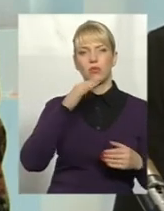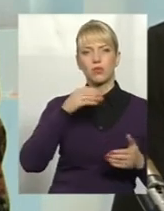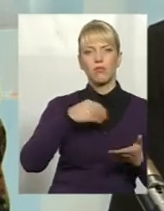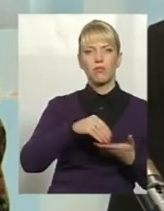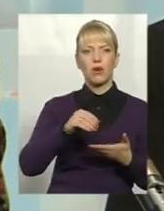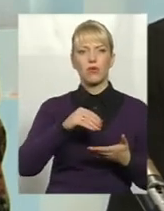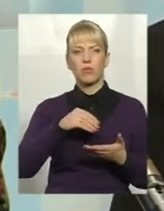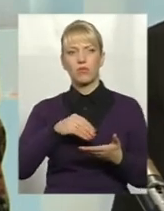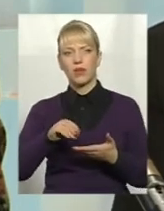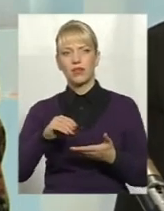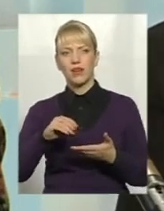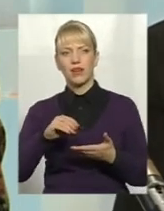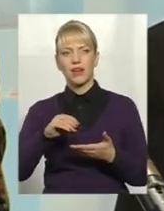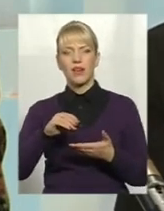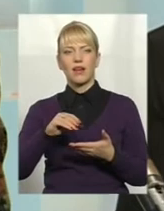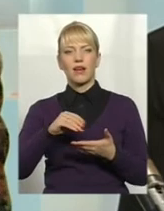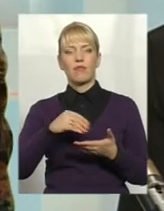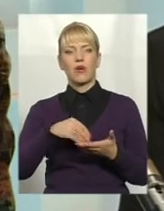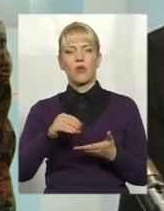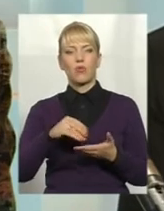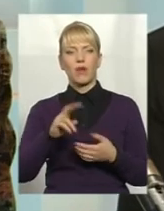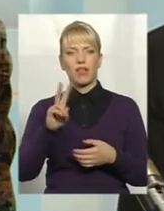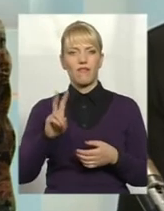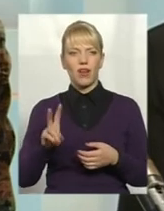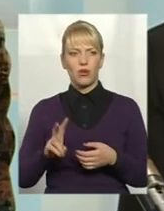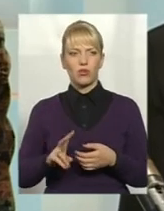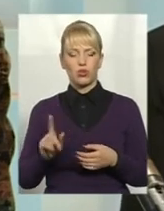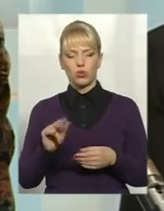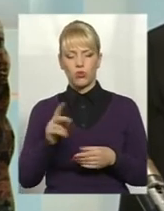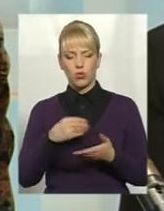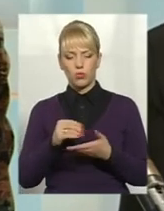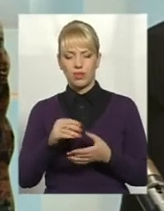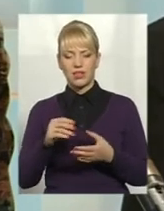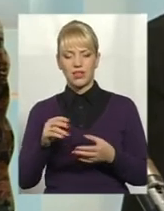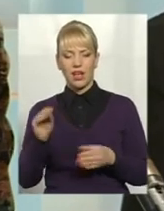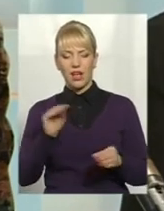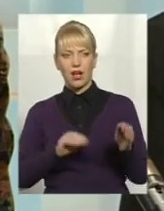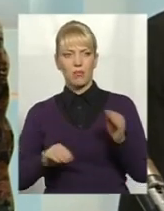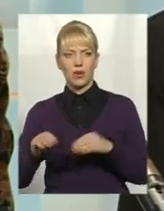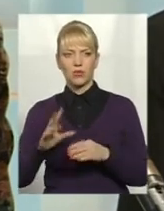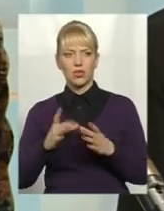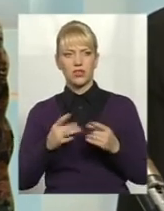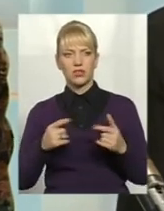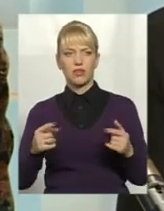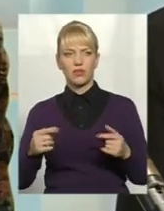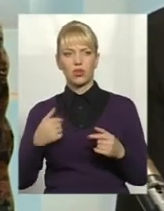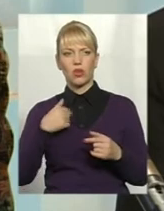на то, щоб купити комплектуючі елементи і серио. Я так думаю, хто на цьому зарабатыває. Я